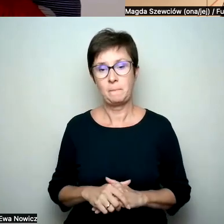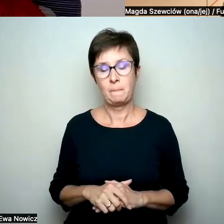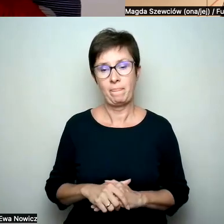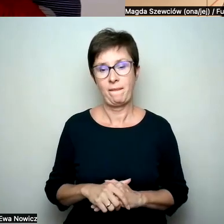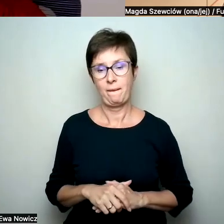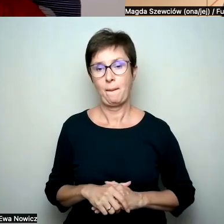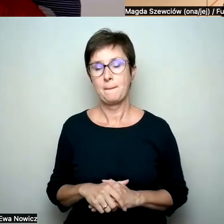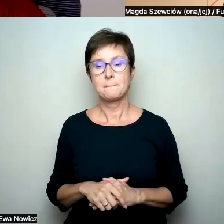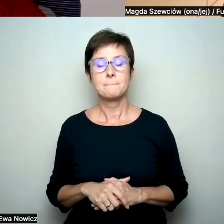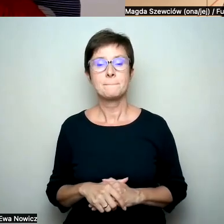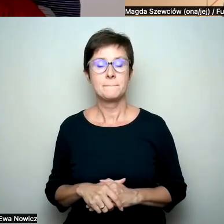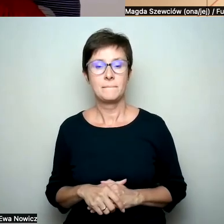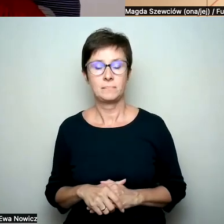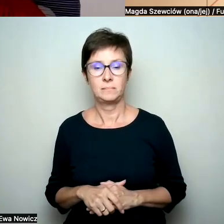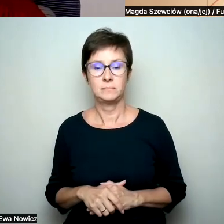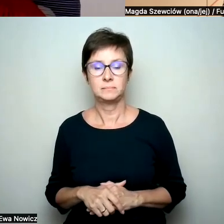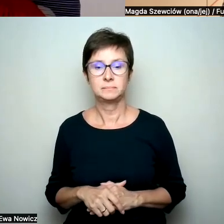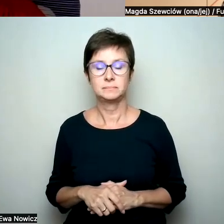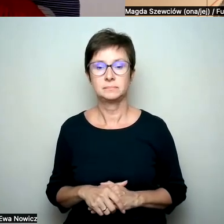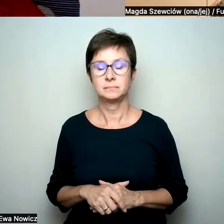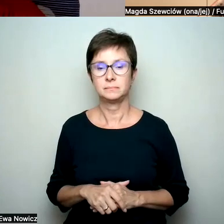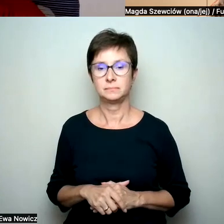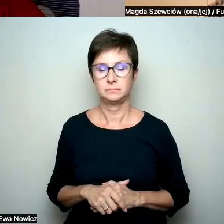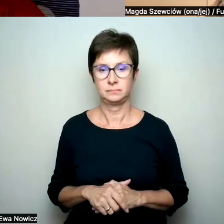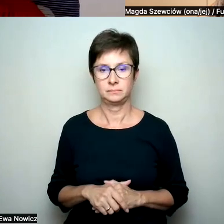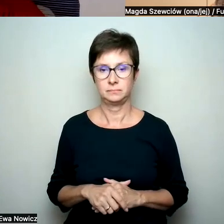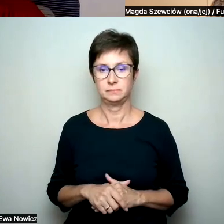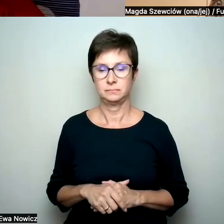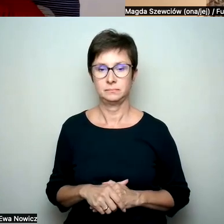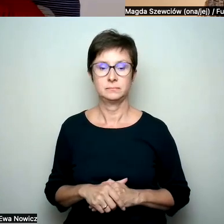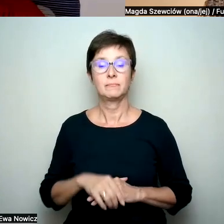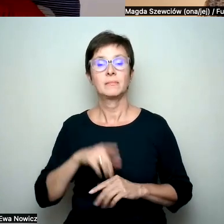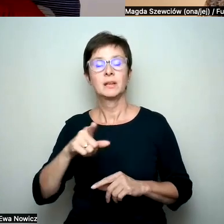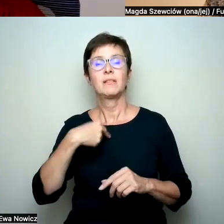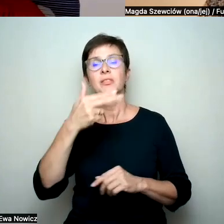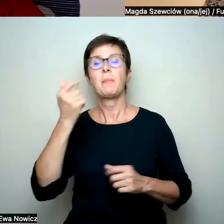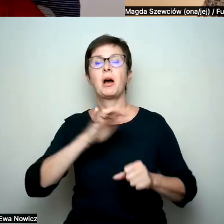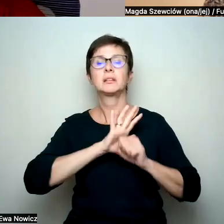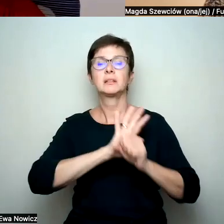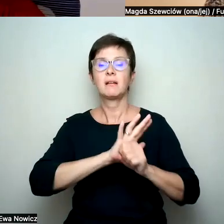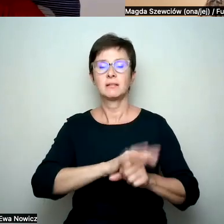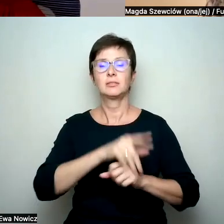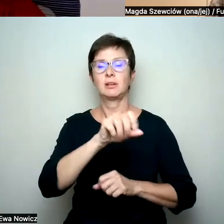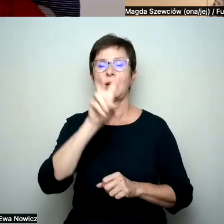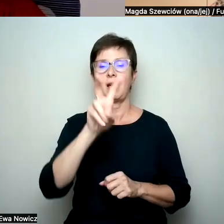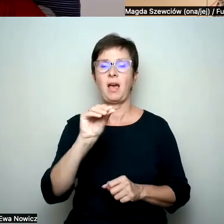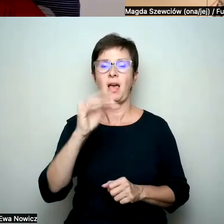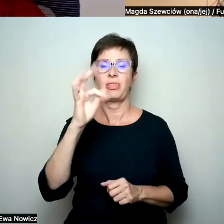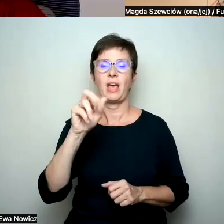jest też powiązane z taką narracją, którą my tam w antydyskryminacji nazywamy fachowo-heteroseksistowską,